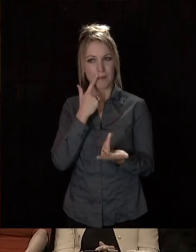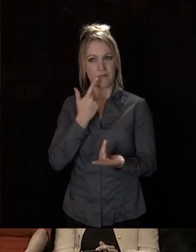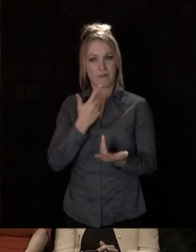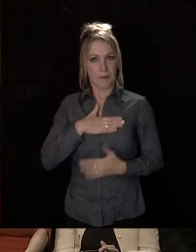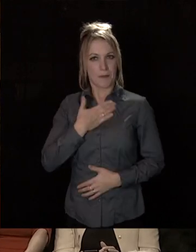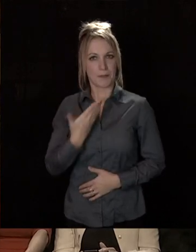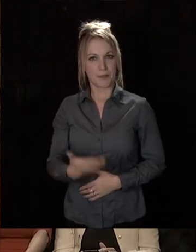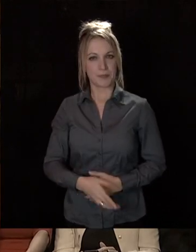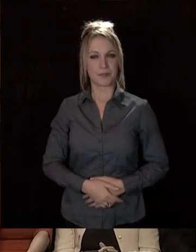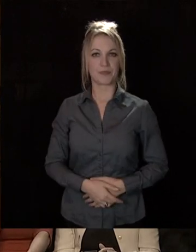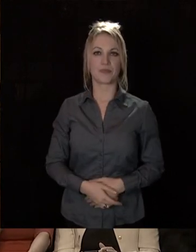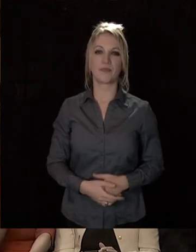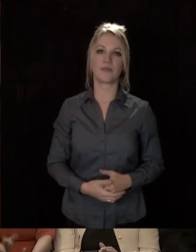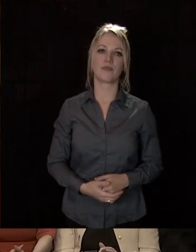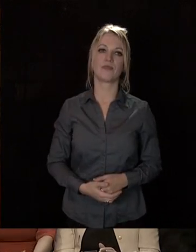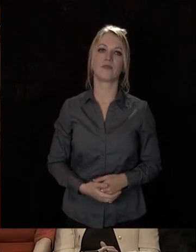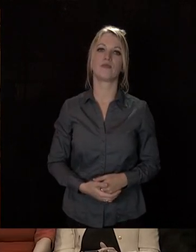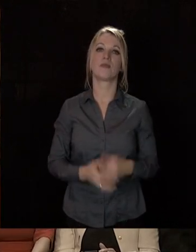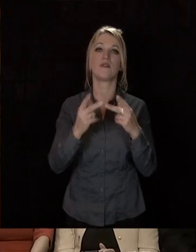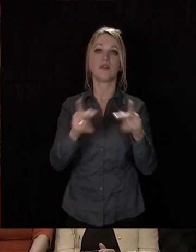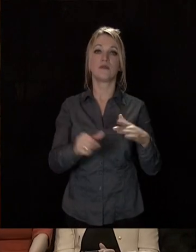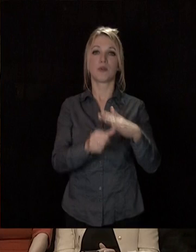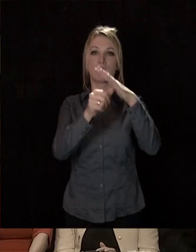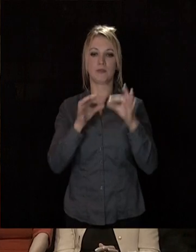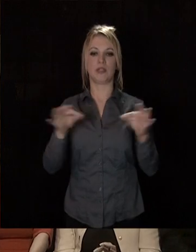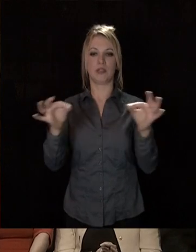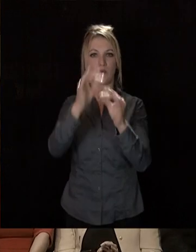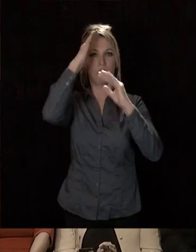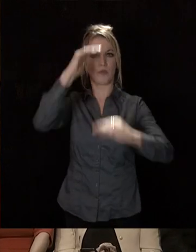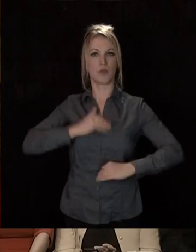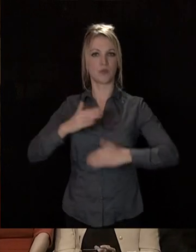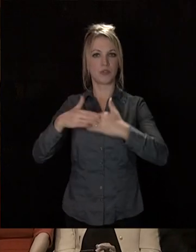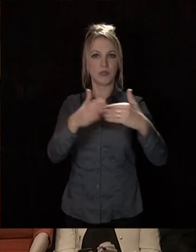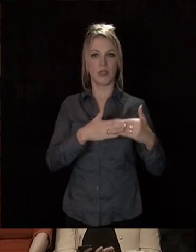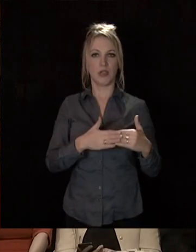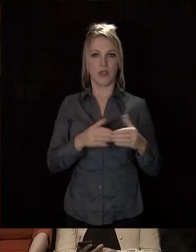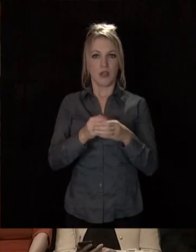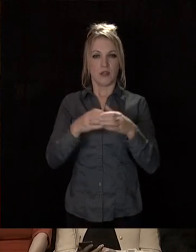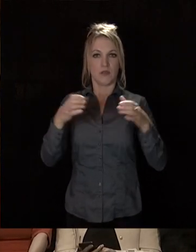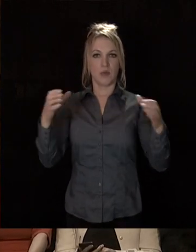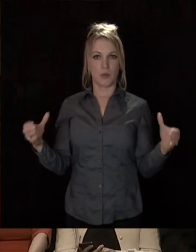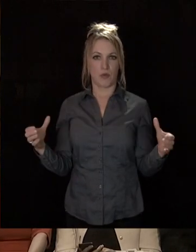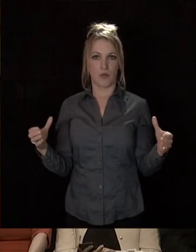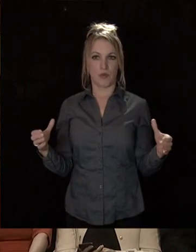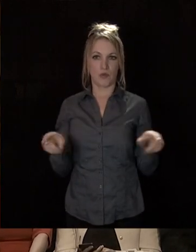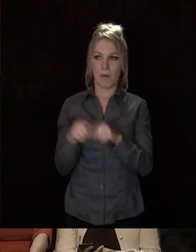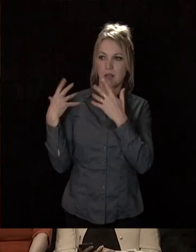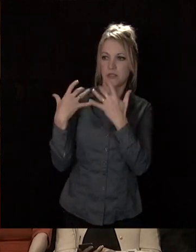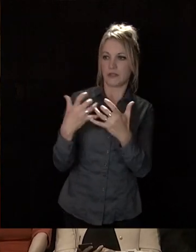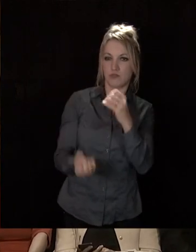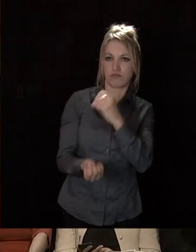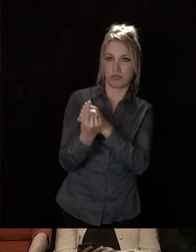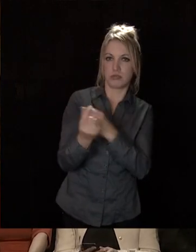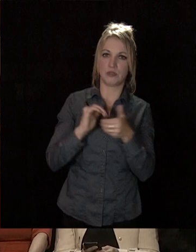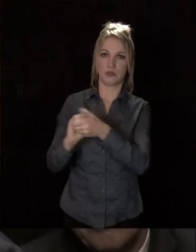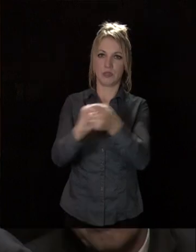pour une métropole qui soit un territoire de confiance et de proximité en développement qui soit tout à la fois attractif, innovant et